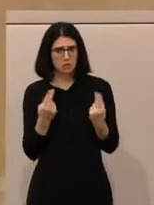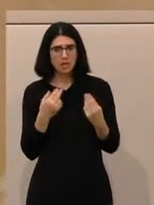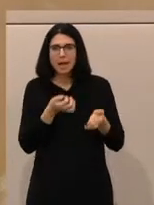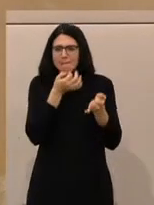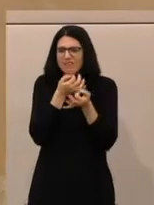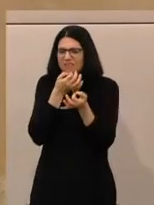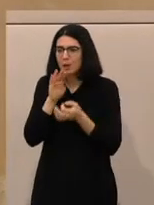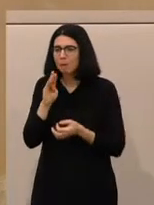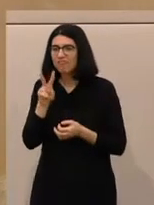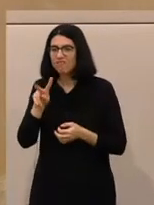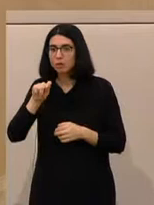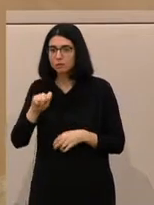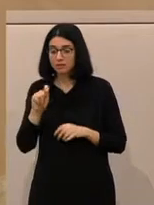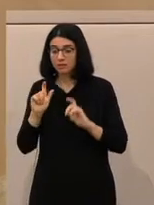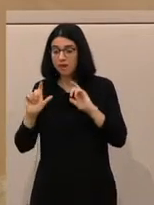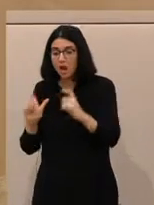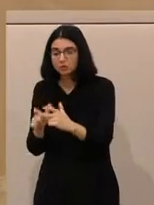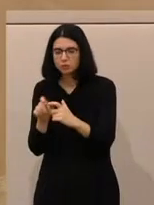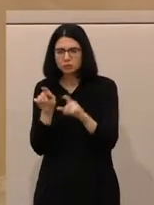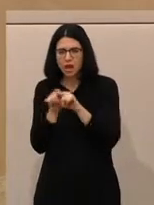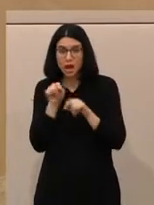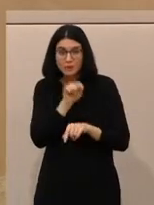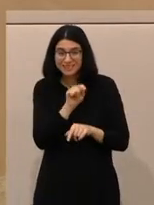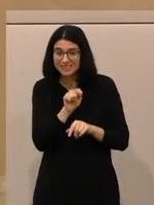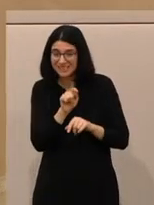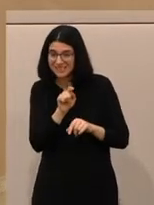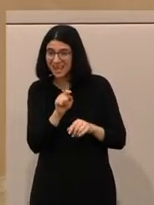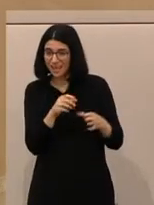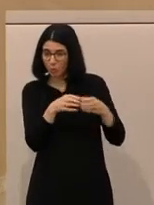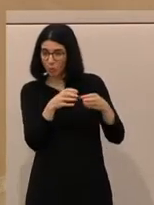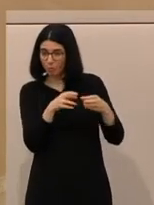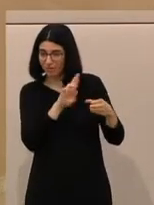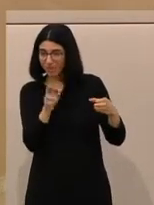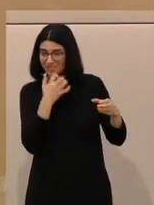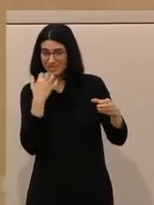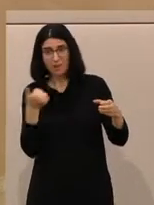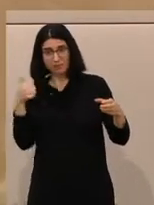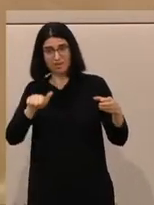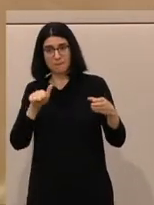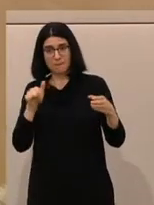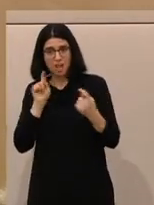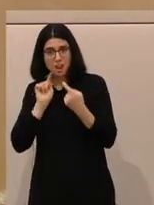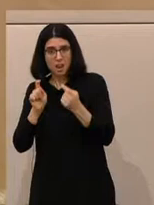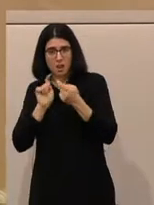Befragungen im BVT-Untersuchungsausschuss auch um diese Gruppe drehen, weil aus dem Büro der Leiterin des